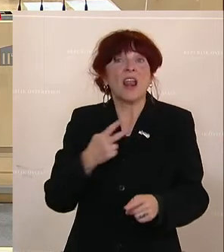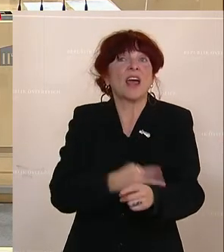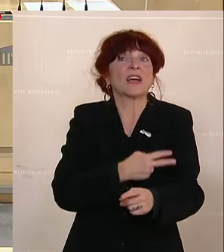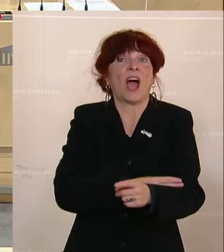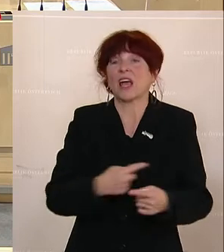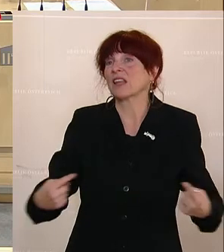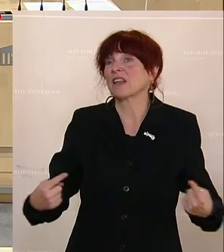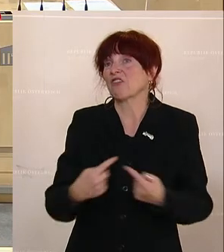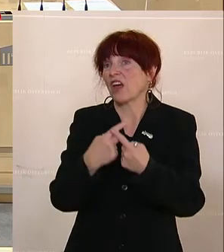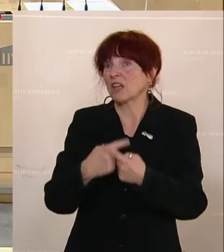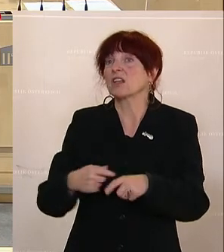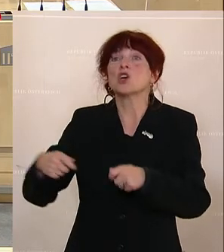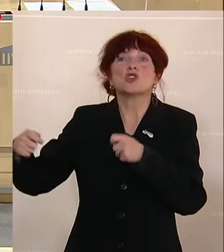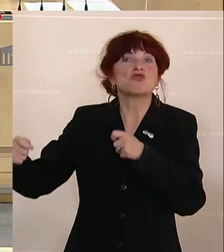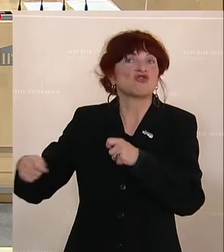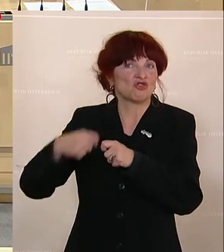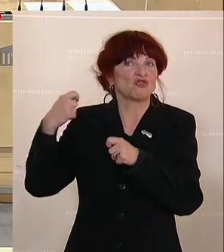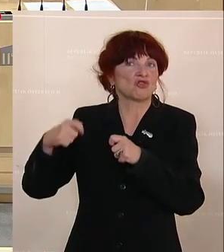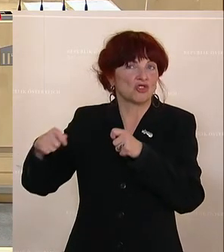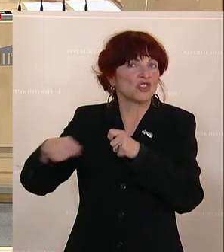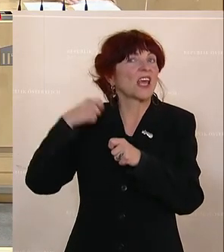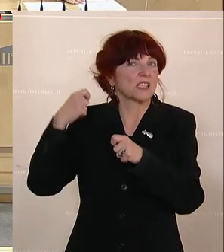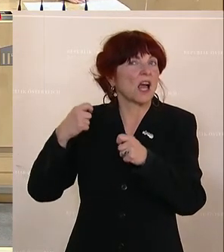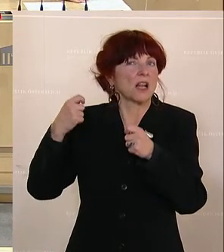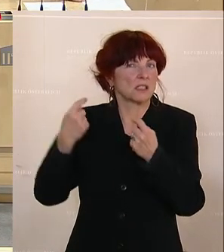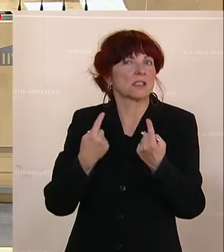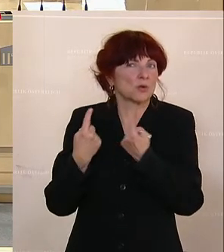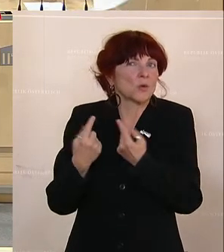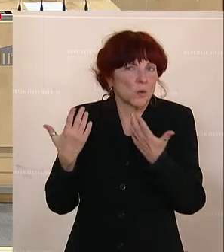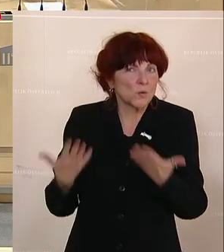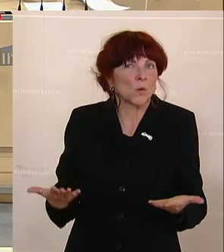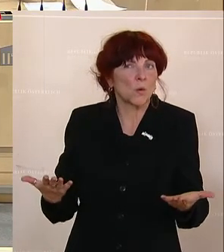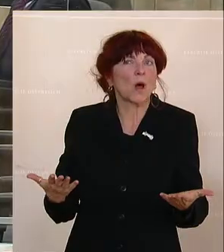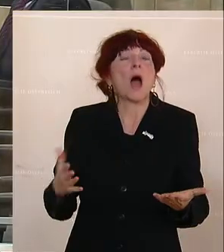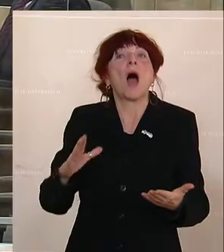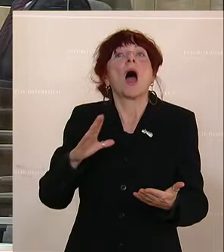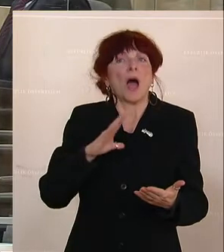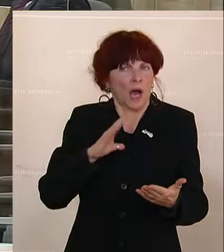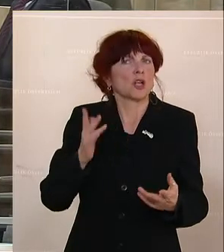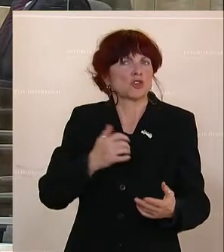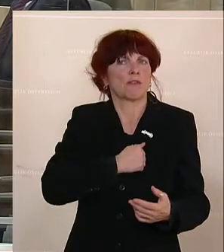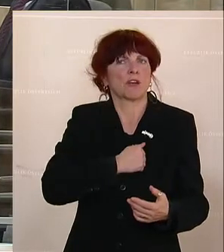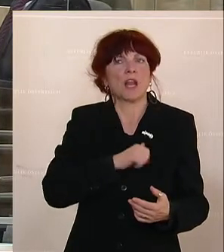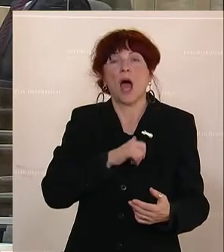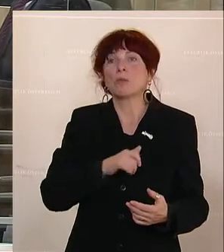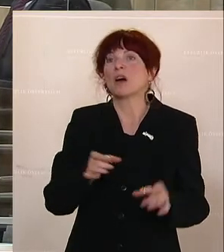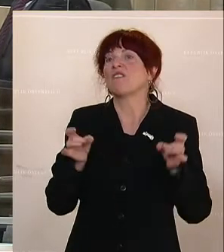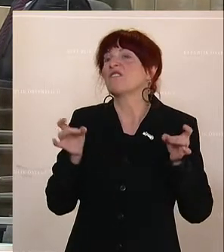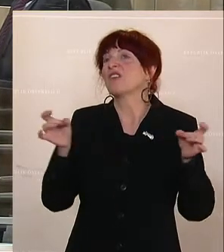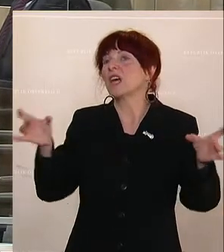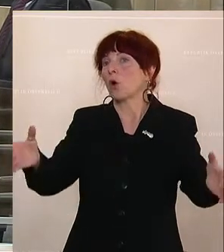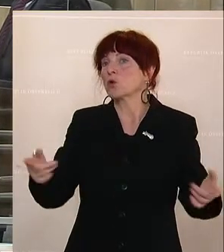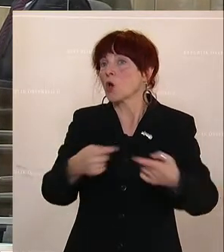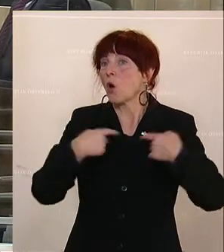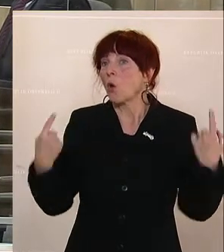Schicksalsschläge, wir müssen damit leben. Soweit, glaube ich, sind wir schon. Hören Sie auf zu sagen, das Virus schränkt unsere Freiheit